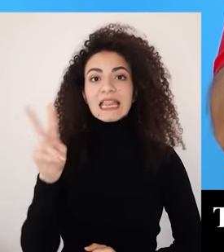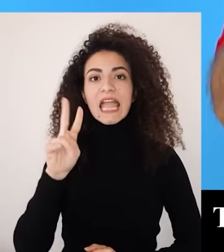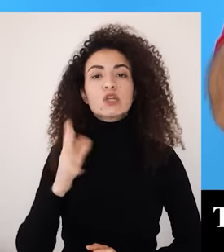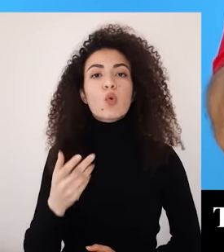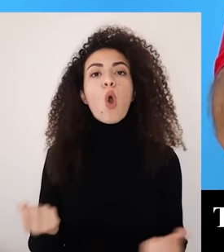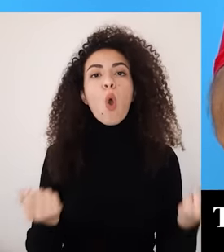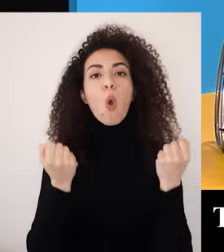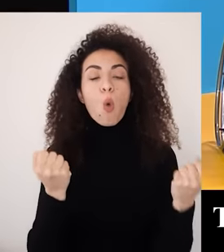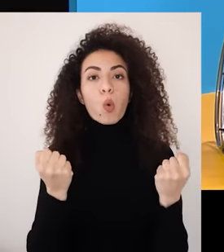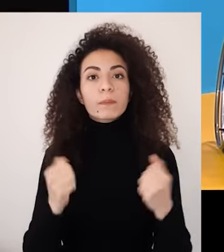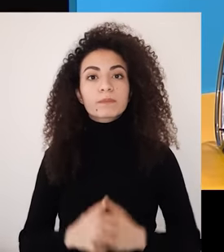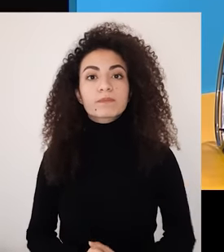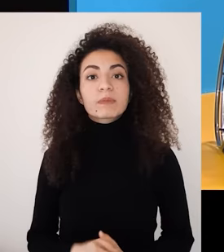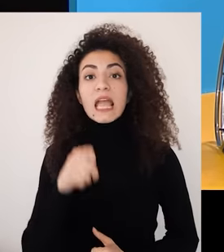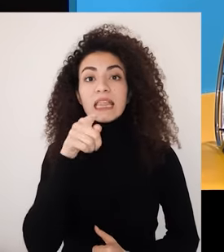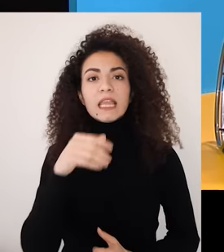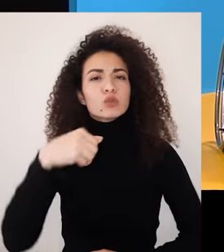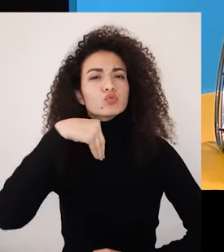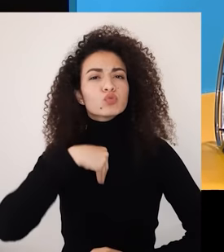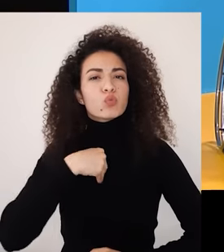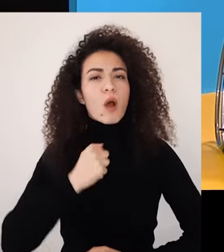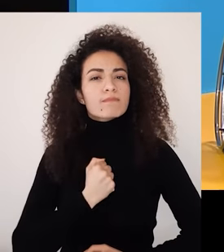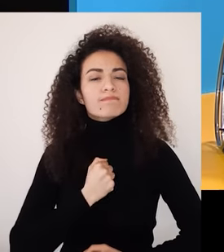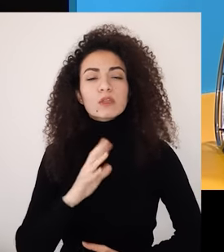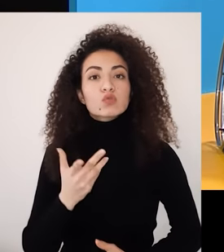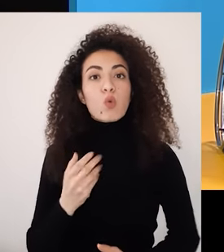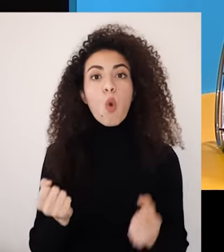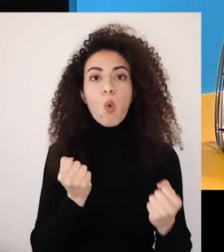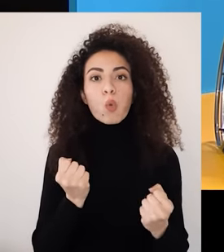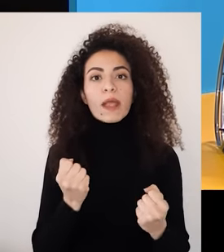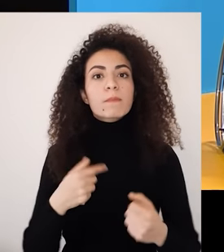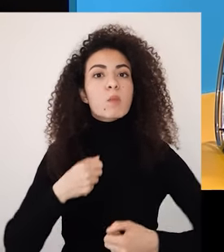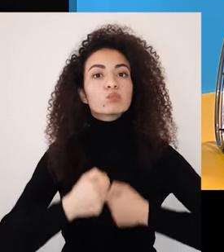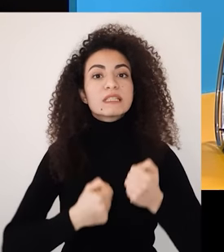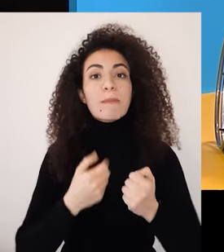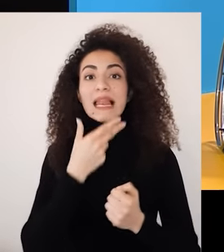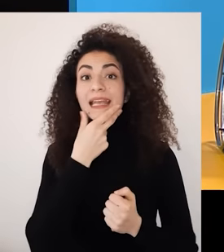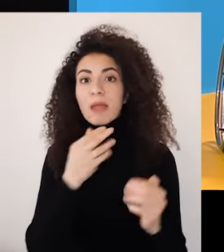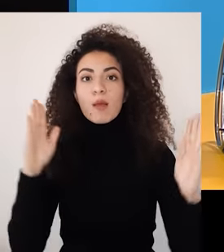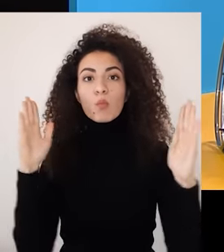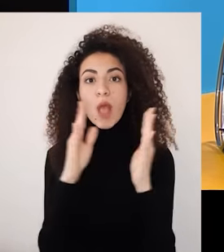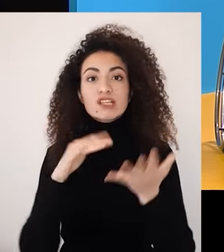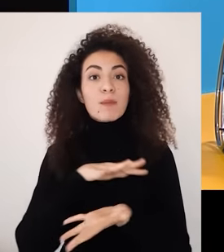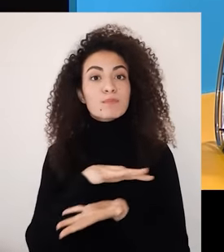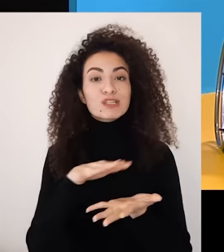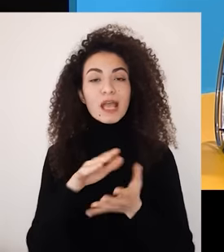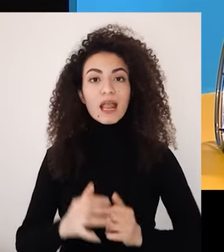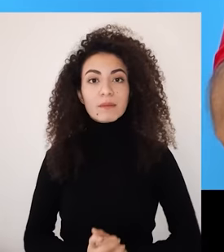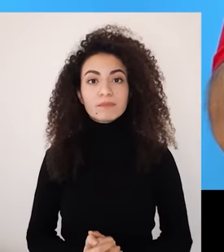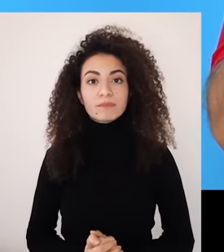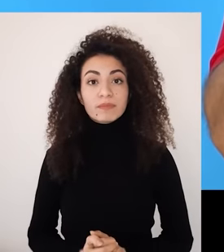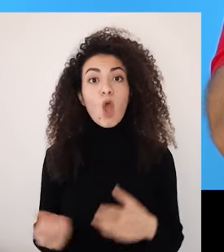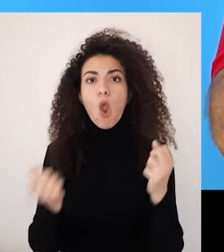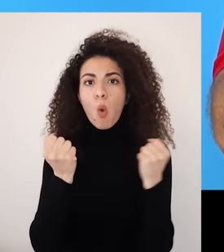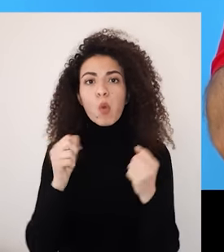بيعود لكلمة strength أي القوة أي نقاط القوة الموجودة داخلنا واللي المستعين فيها عند مواجهة المشاكل أو التحديات